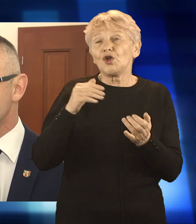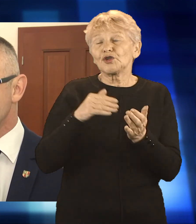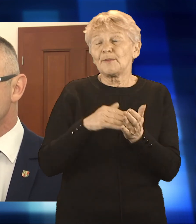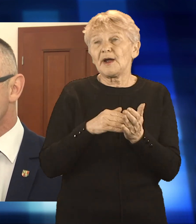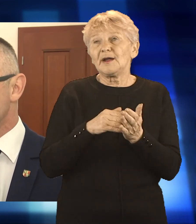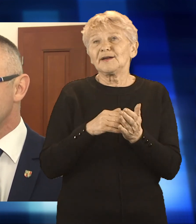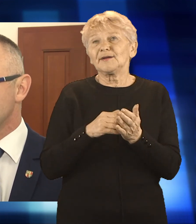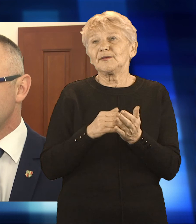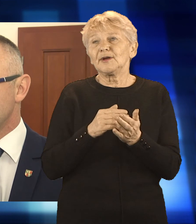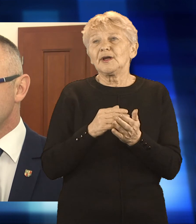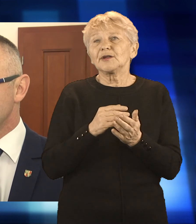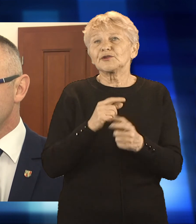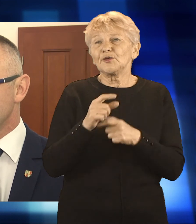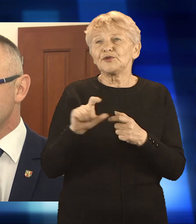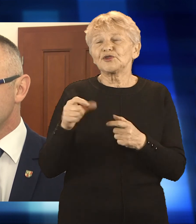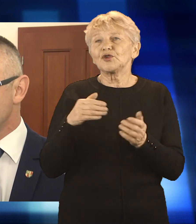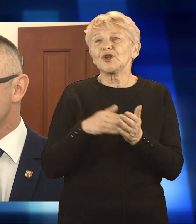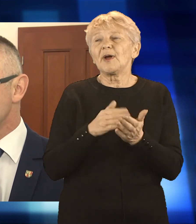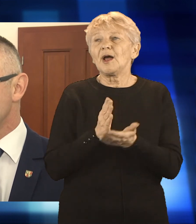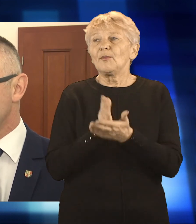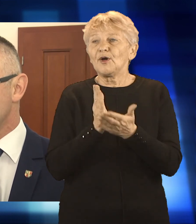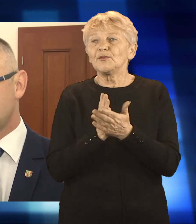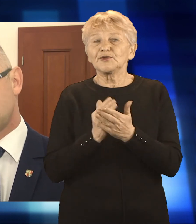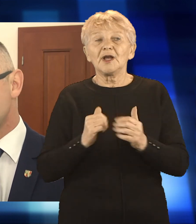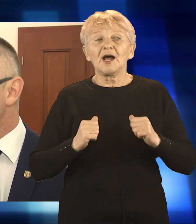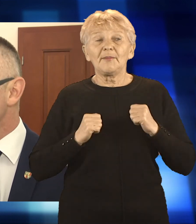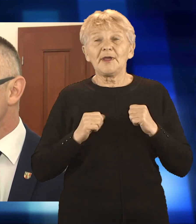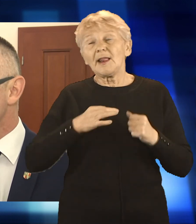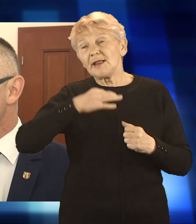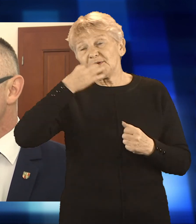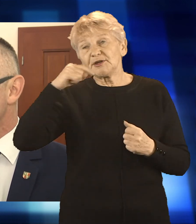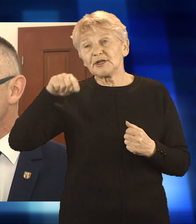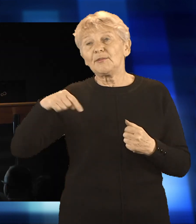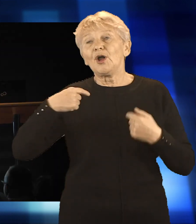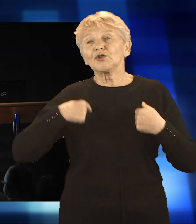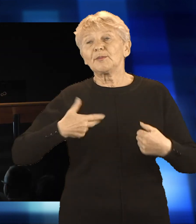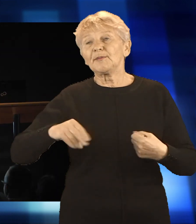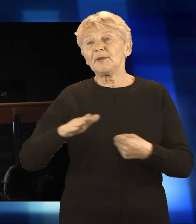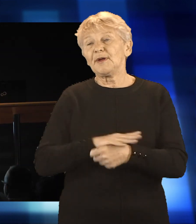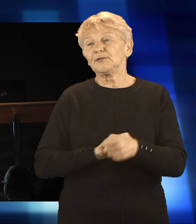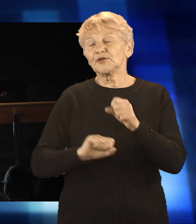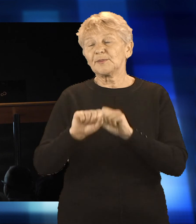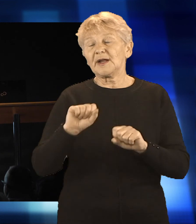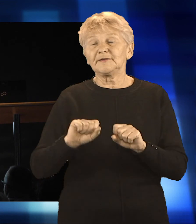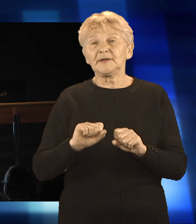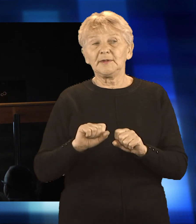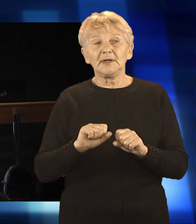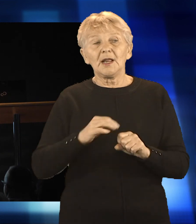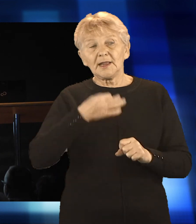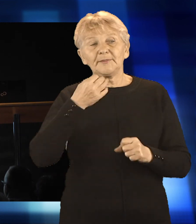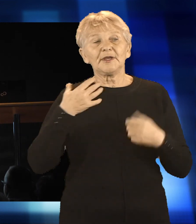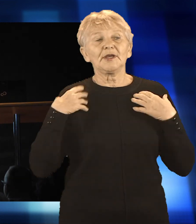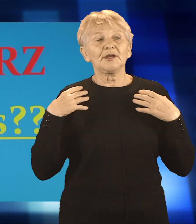strony bezpośrednio docierają do społeczności lokalnej. Po prostu mają większe przebicie. Organizacją wydarzenia poza powiatem